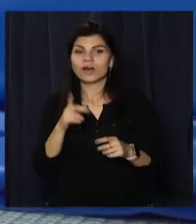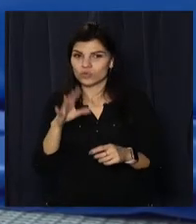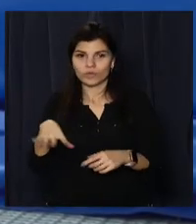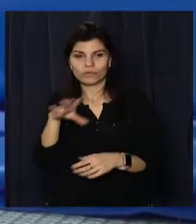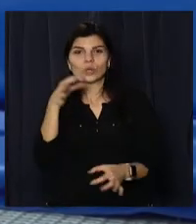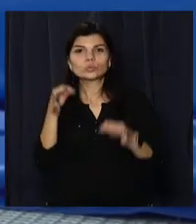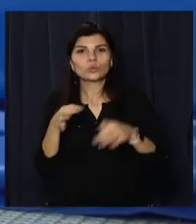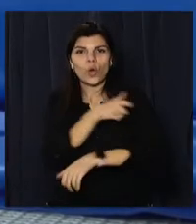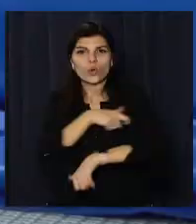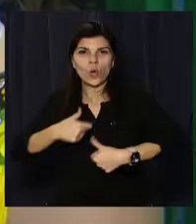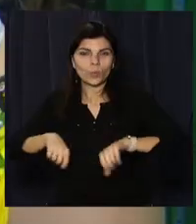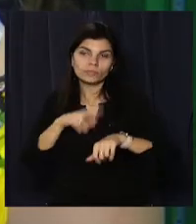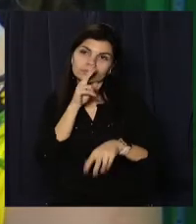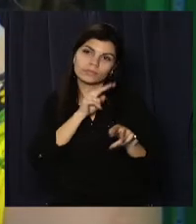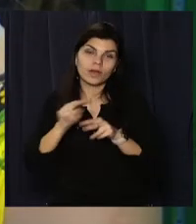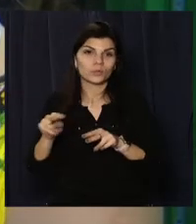увагою суддівської бригади.